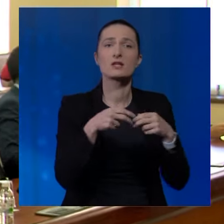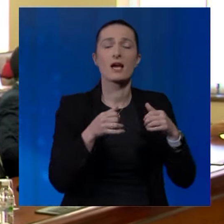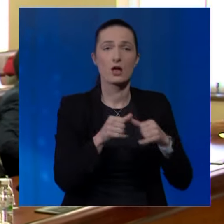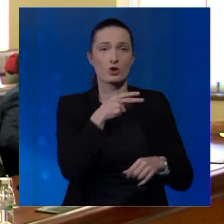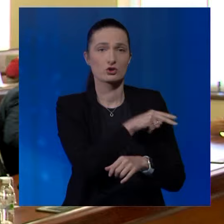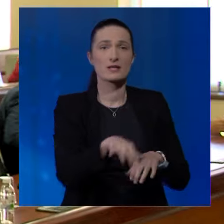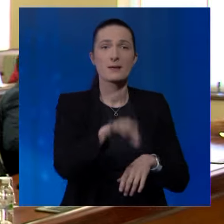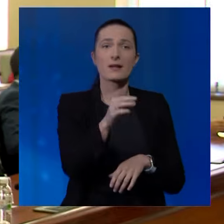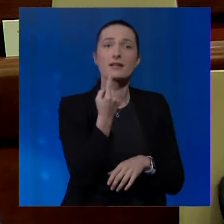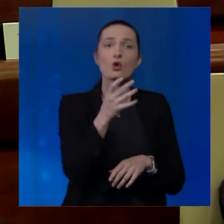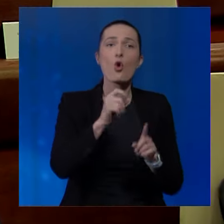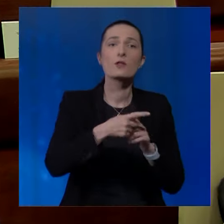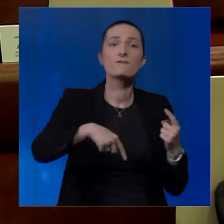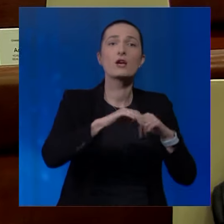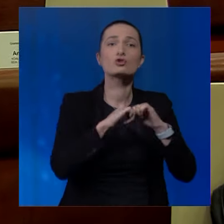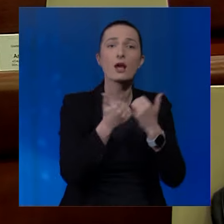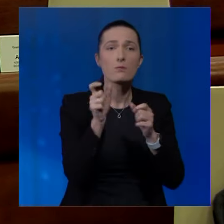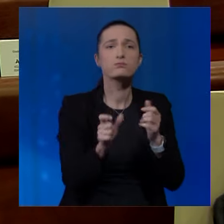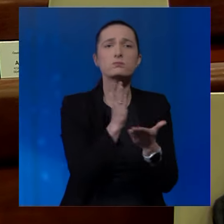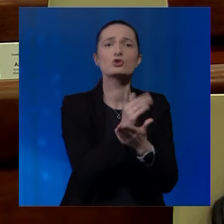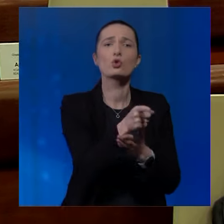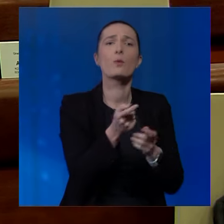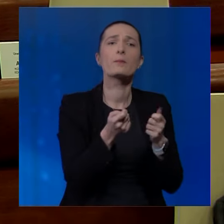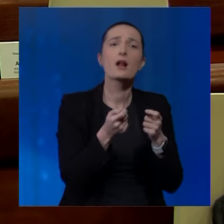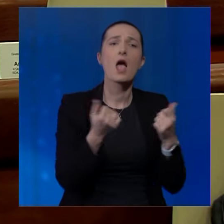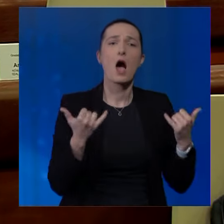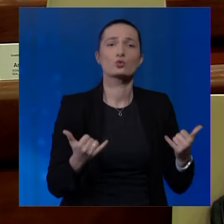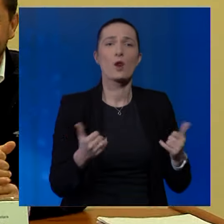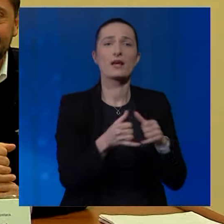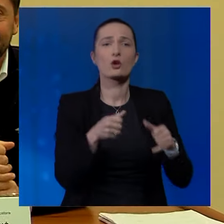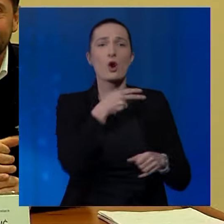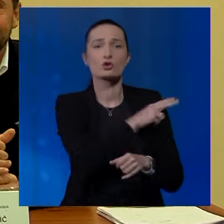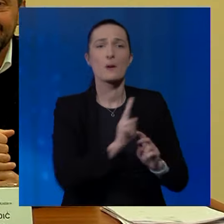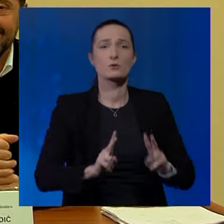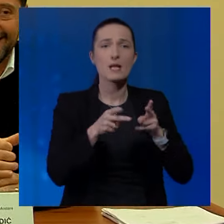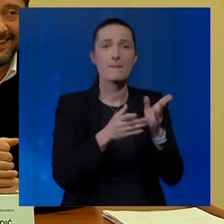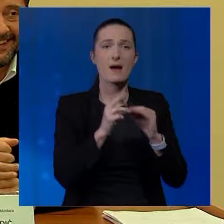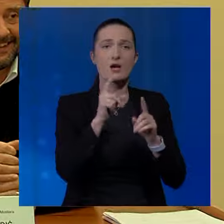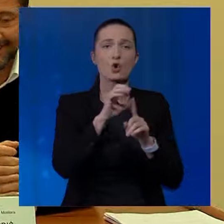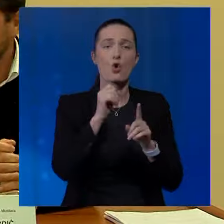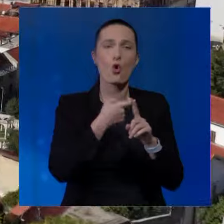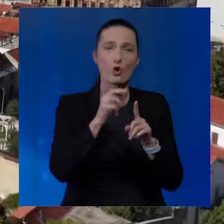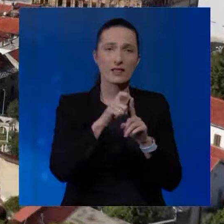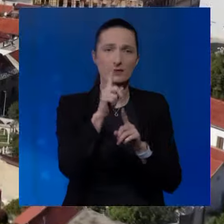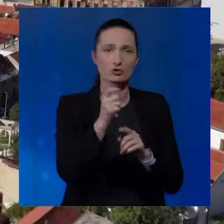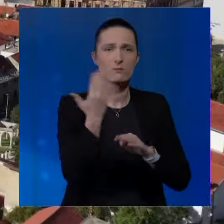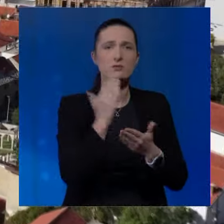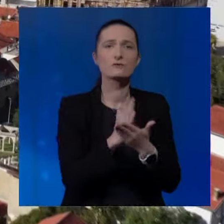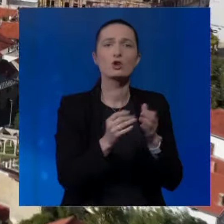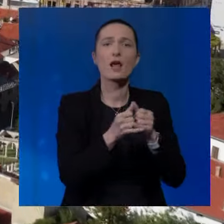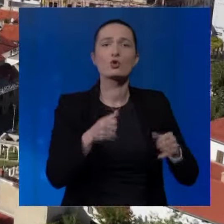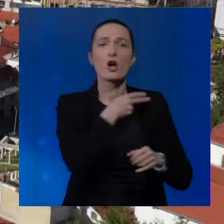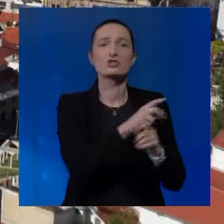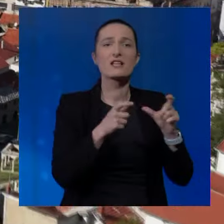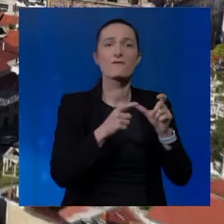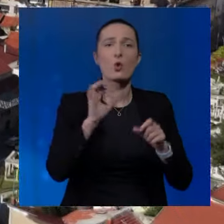za gradonačelnika izabrati jednog od vijećnika. Biće to sve su prilike aktuelnih gradonačelnik Mostara, Mario Kordić. Bivši gradonačelnik,